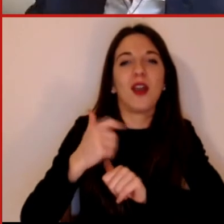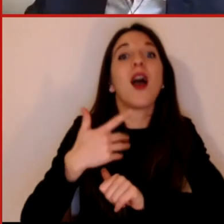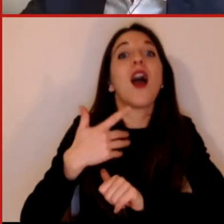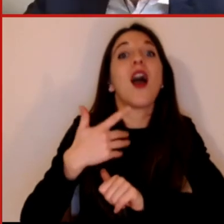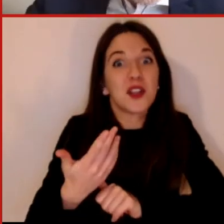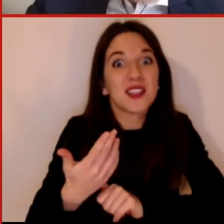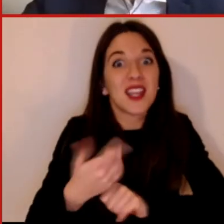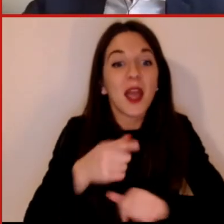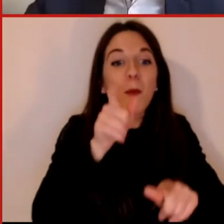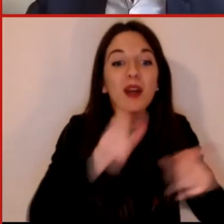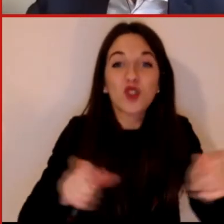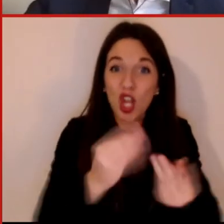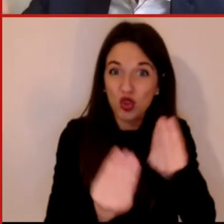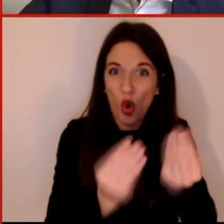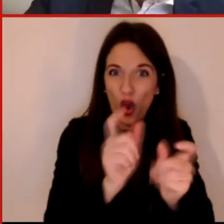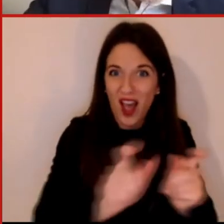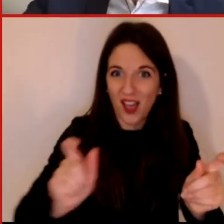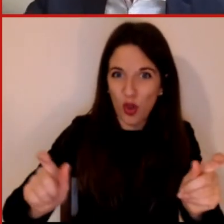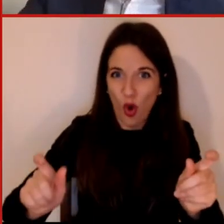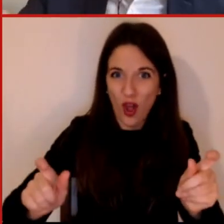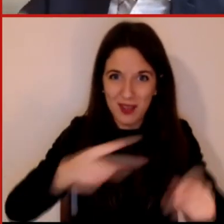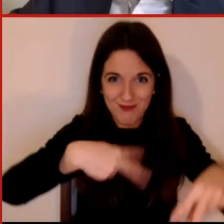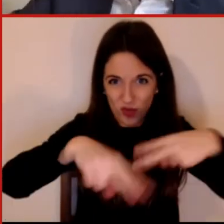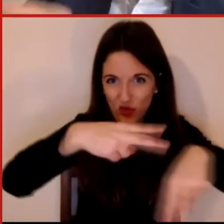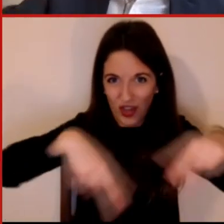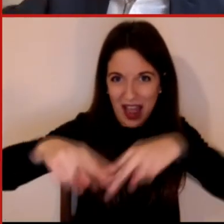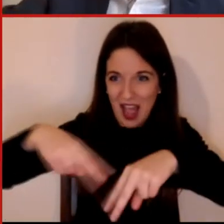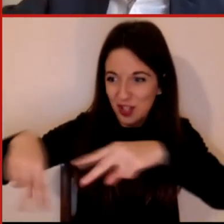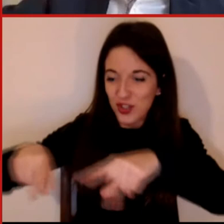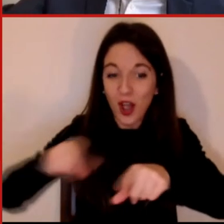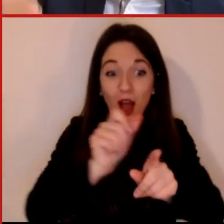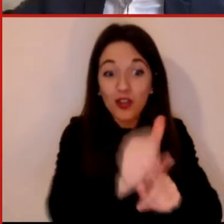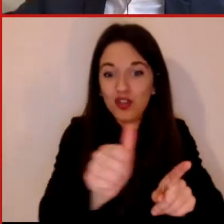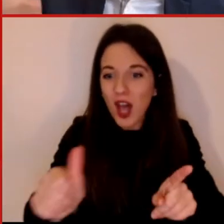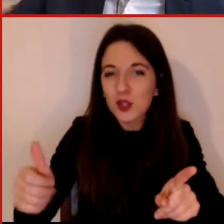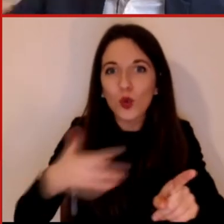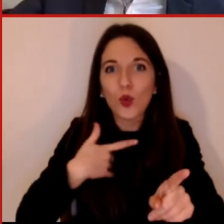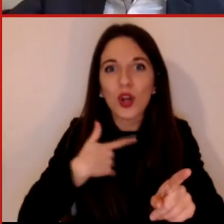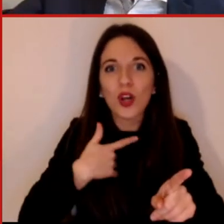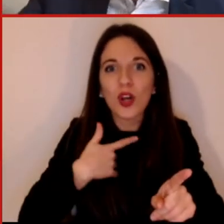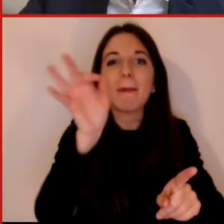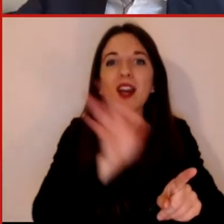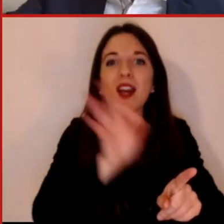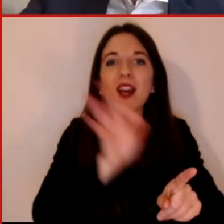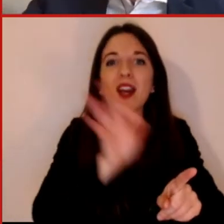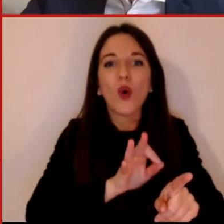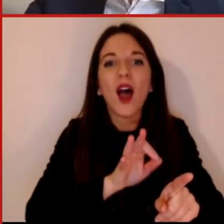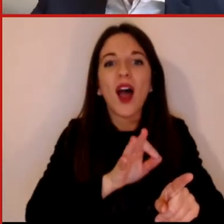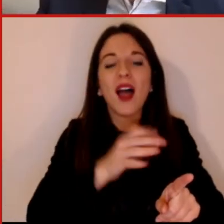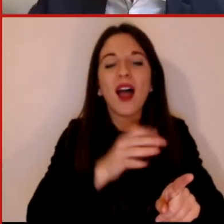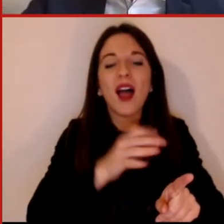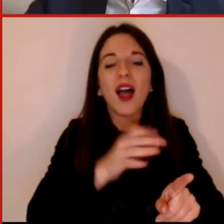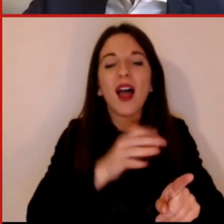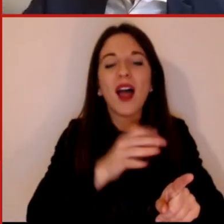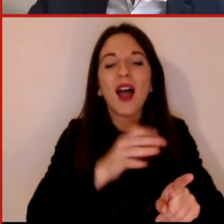valore preciso attraverso delle misure come questa che è una misura che si chiama di flow centrale, quant'è importante la centralità del